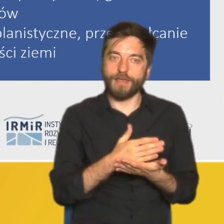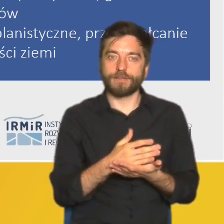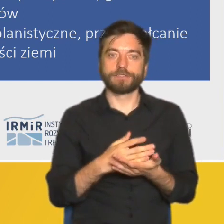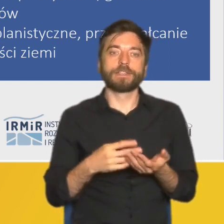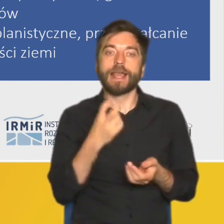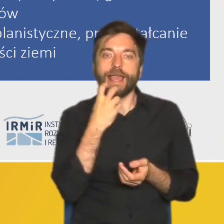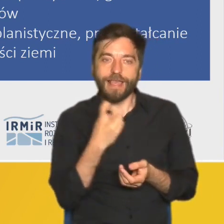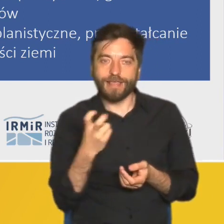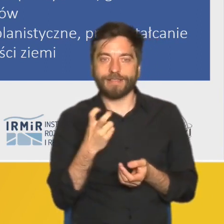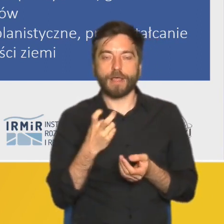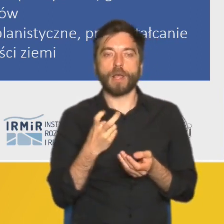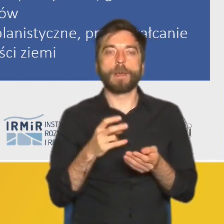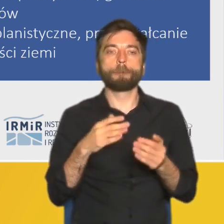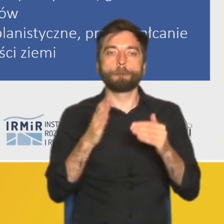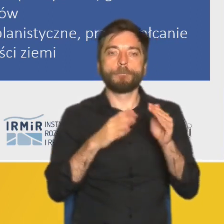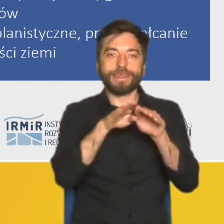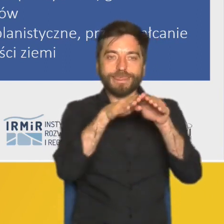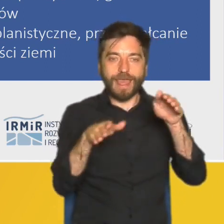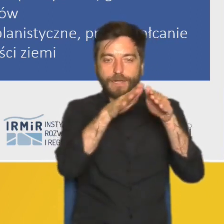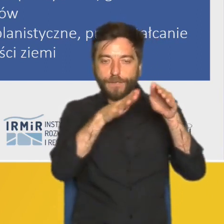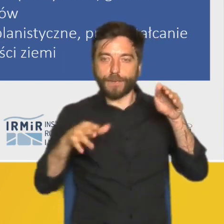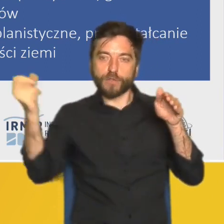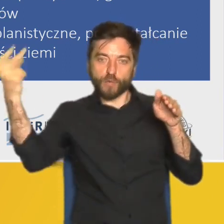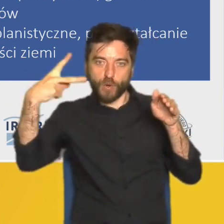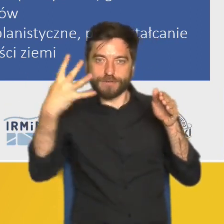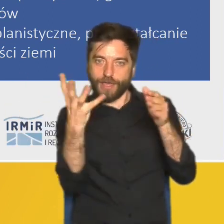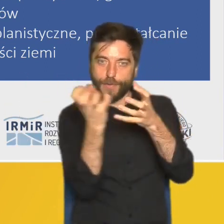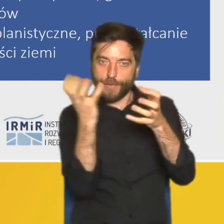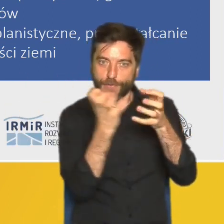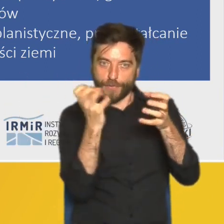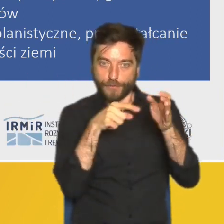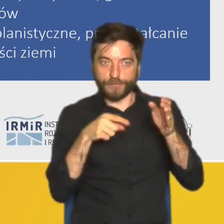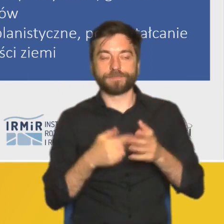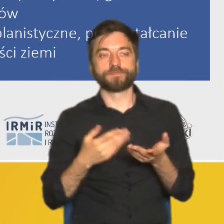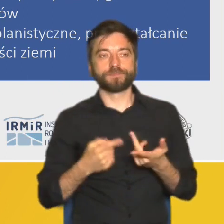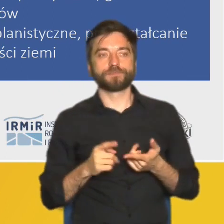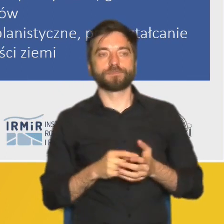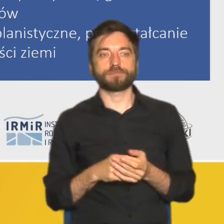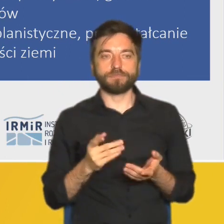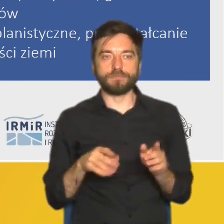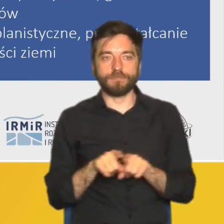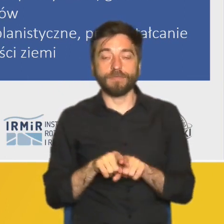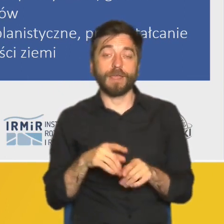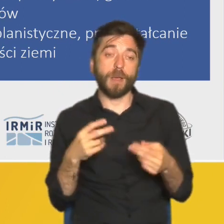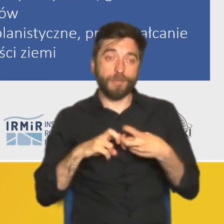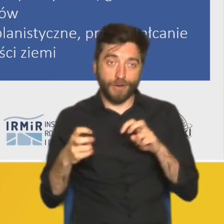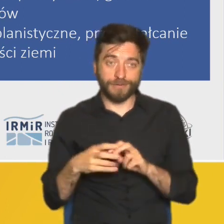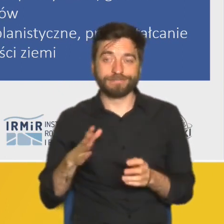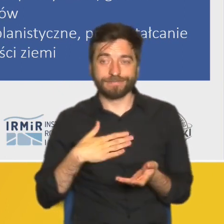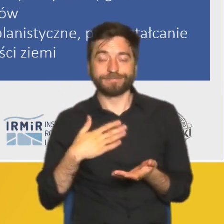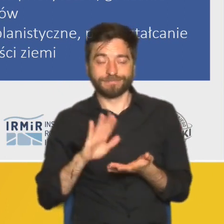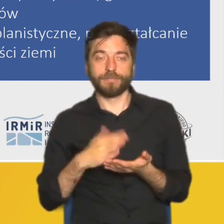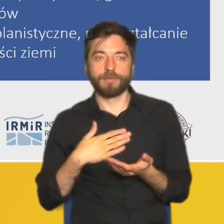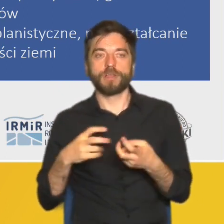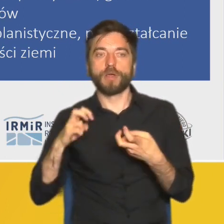fotowoltaikę w gminie. Natomiast problemy też się pojawiają. Koszty rozbudowy, twarde infrastruktury, które nie są pokrywane przez te nowe